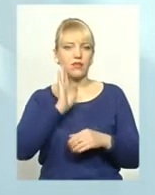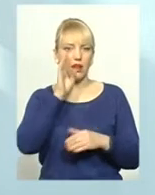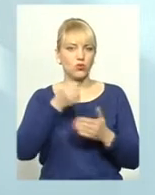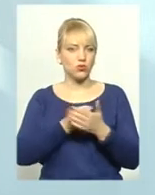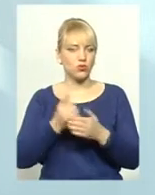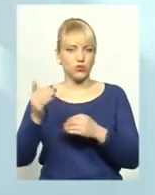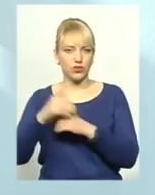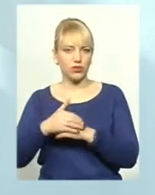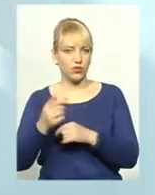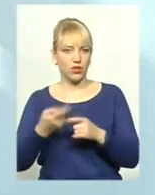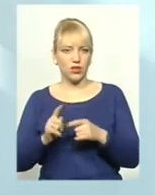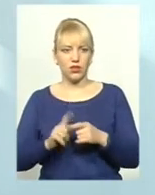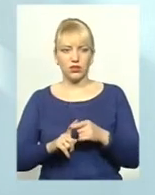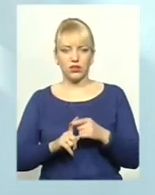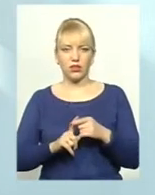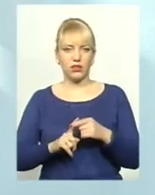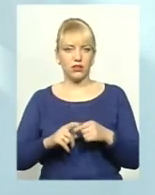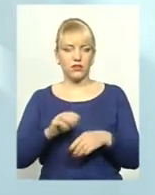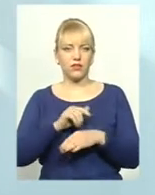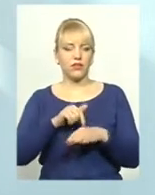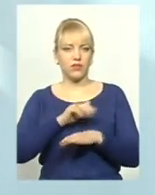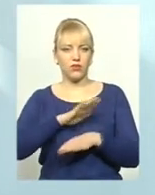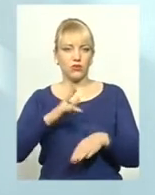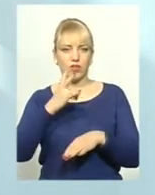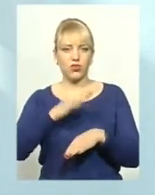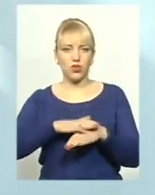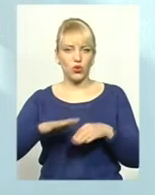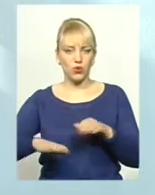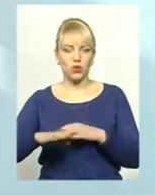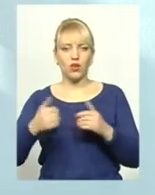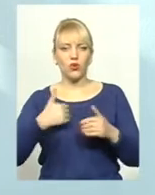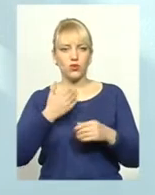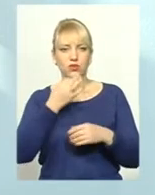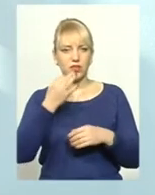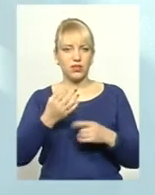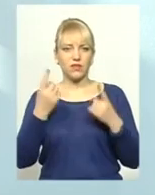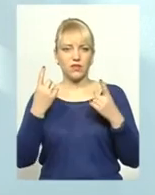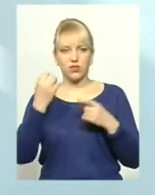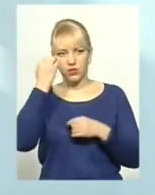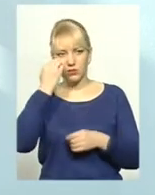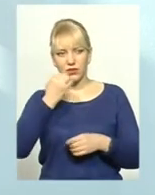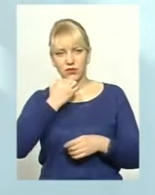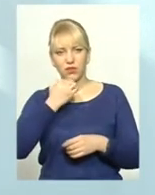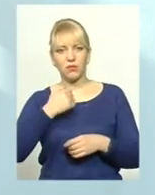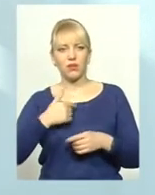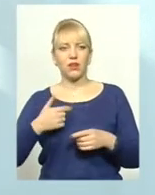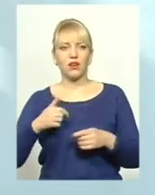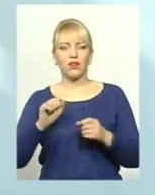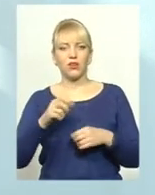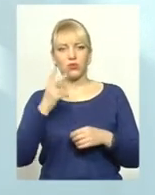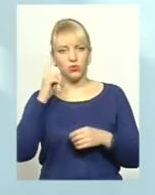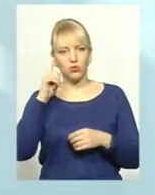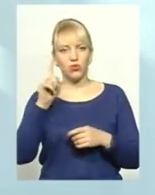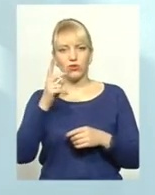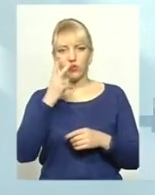це абсолютно вже не чуєш ні руки, ні ноги. І хочеться їм сказати величезне спасибі, якщо, можливо, хтось дивиться, але вони, напевно, що зараз всі зайняті, всі в притулку,